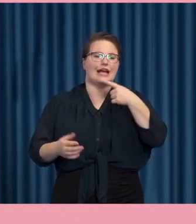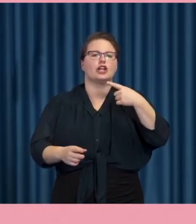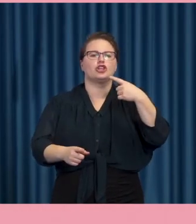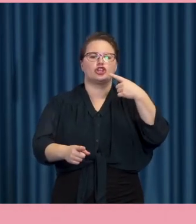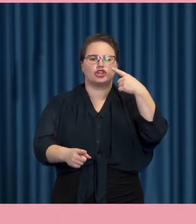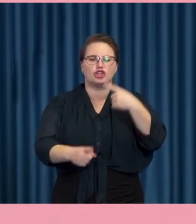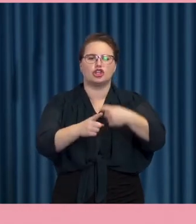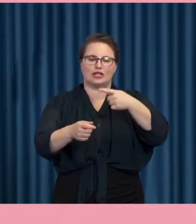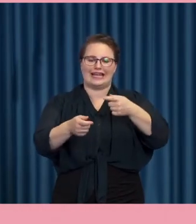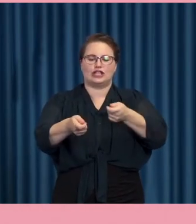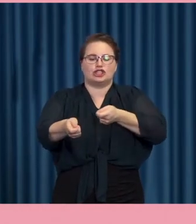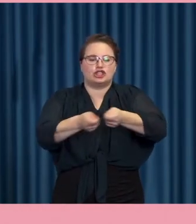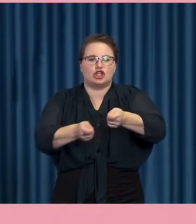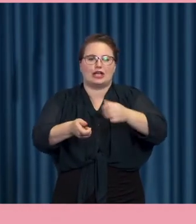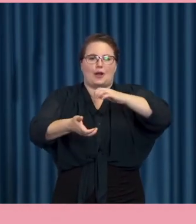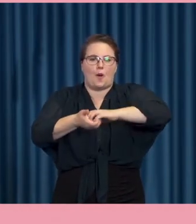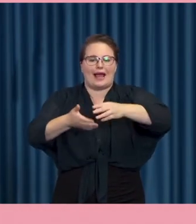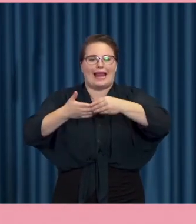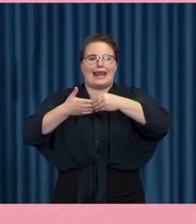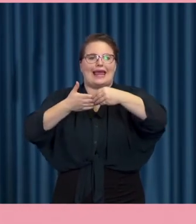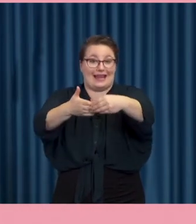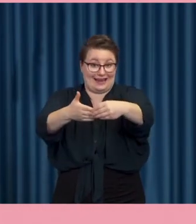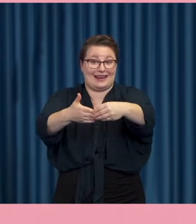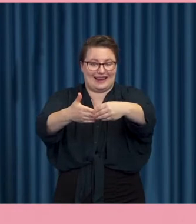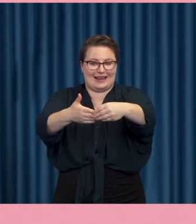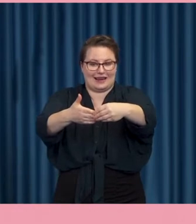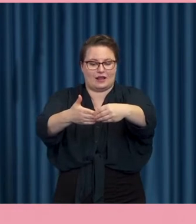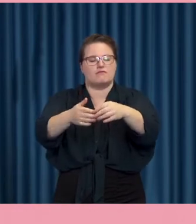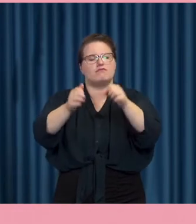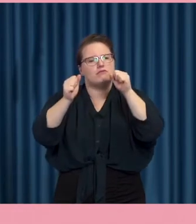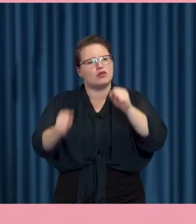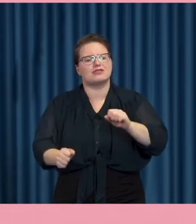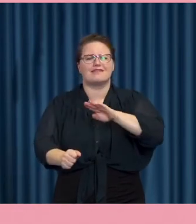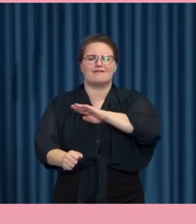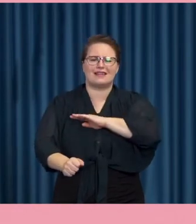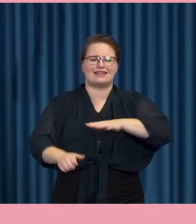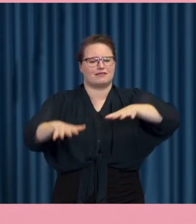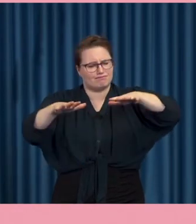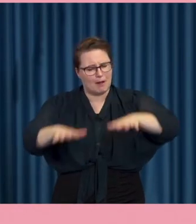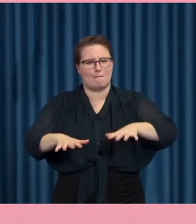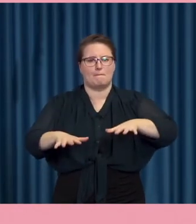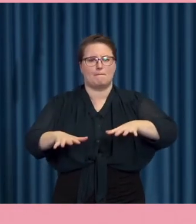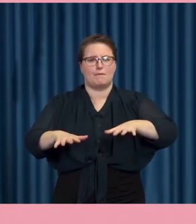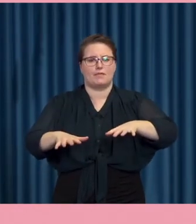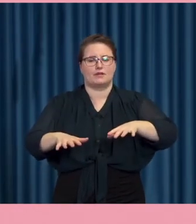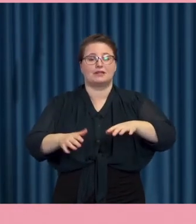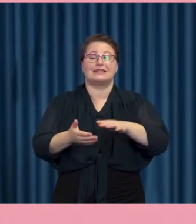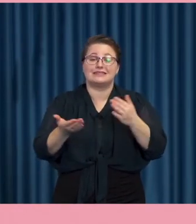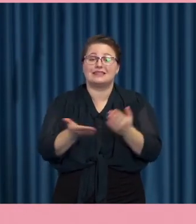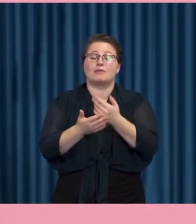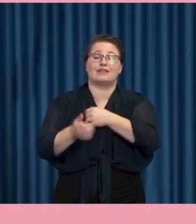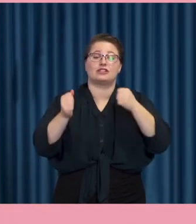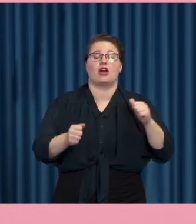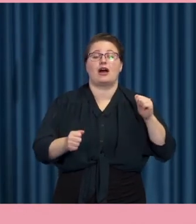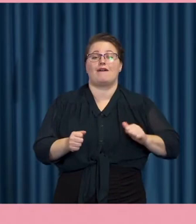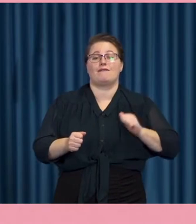styrning och ledning. Styrning och ledning. Att det måste finnas liksom i införandet av digital teknik.